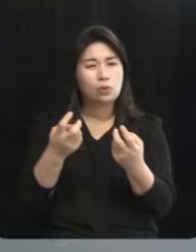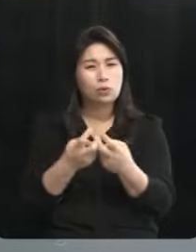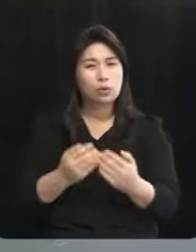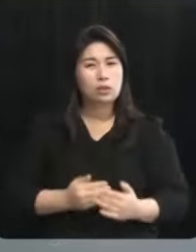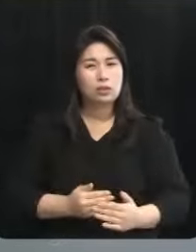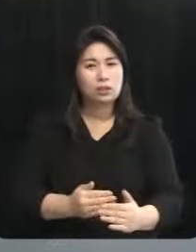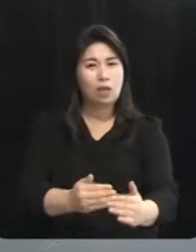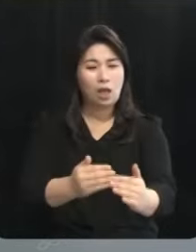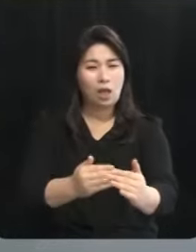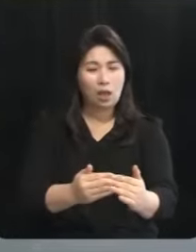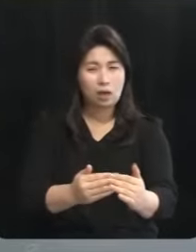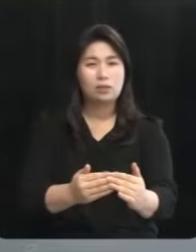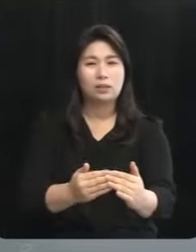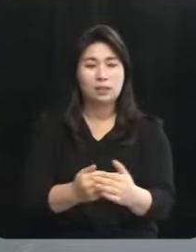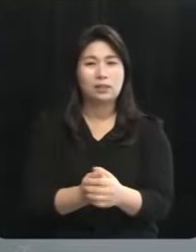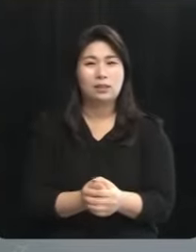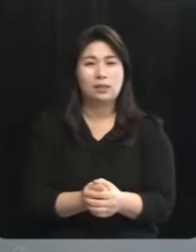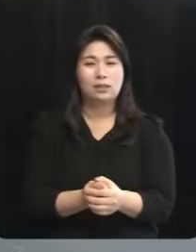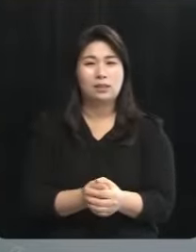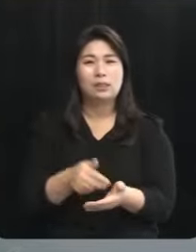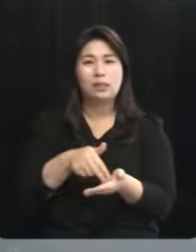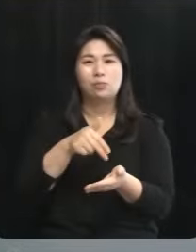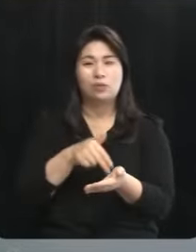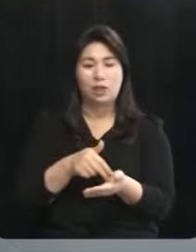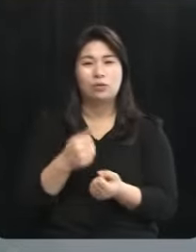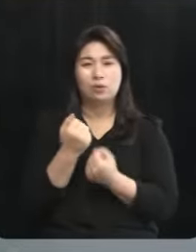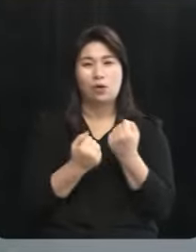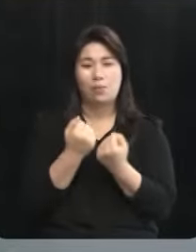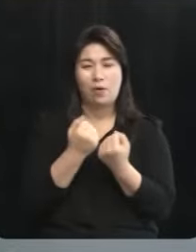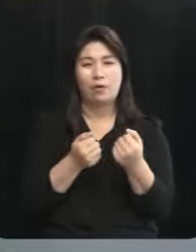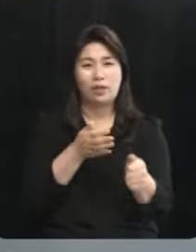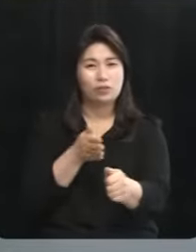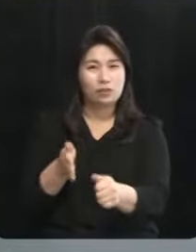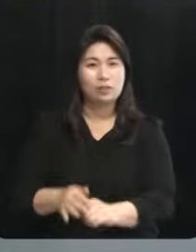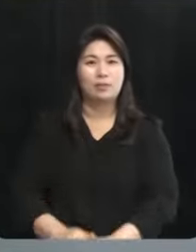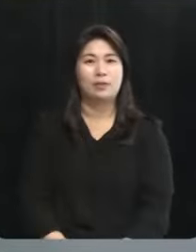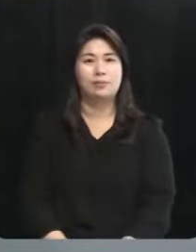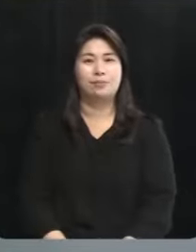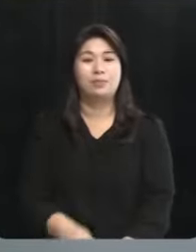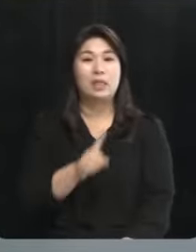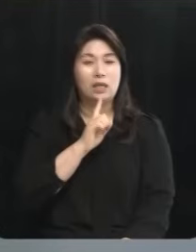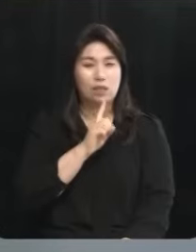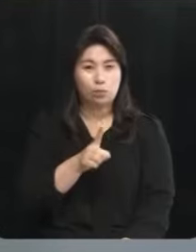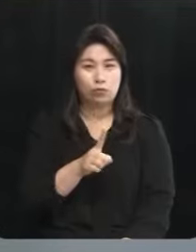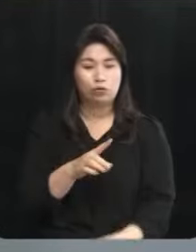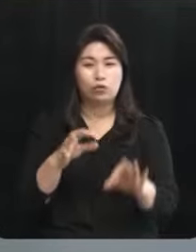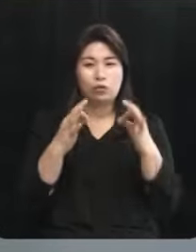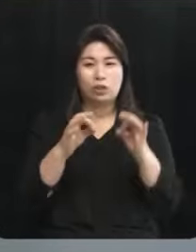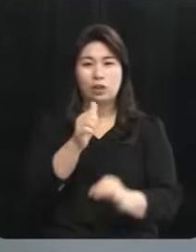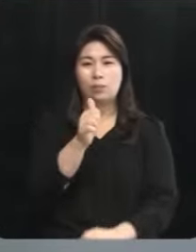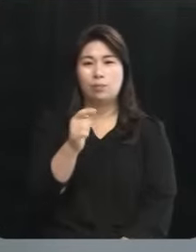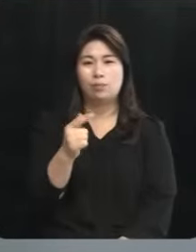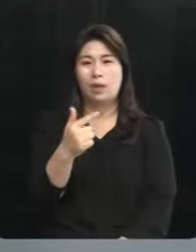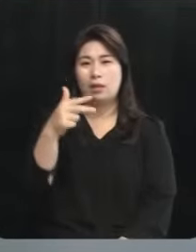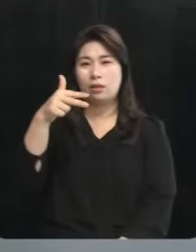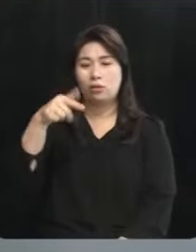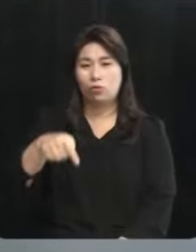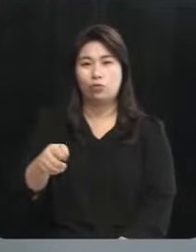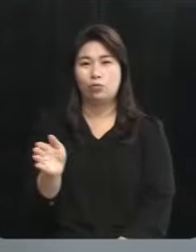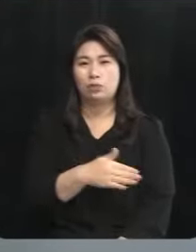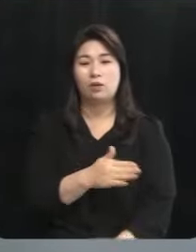돼야 하는지 이것에 대한 입장도 듣도록 하겠습니다 1분이고요 김한규 후보 먼저